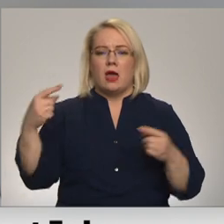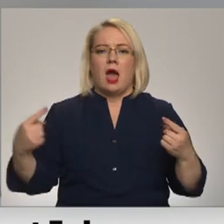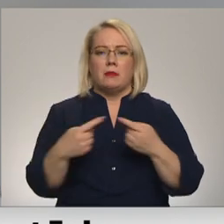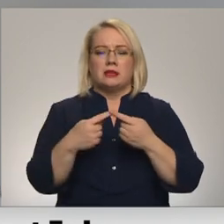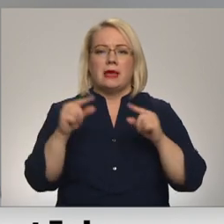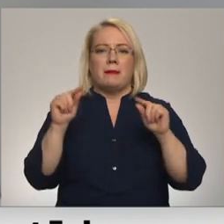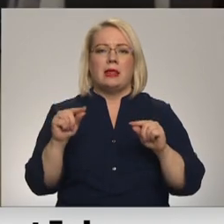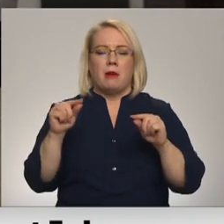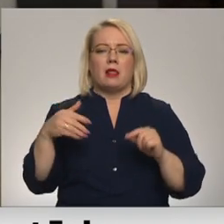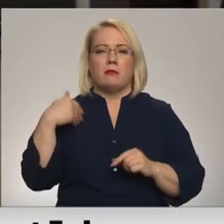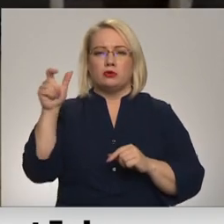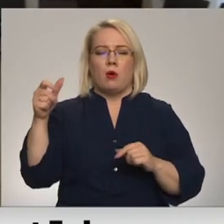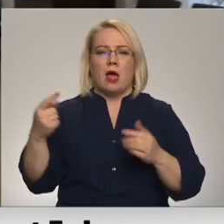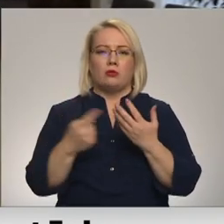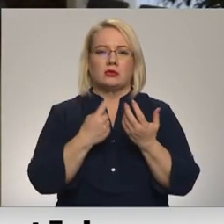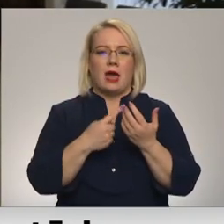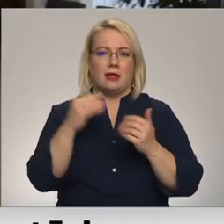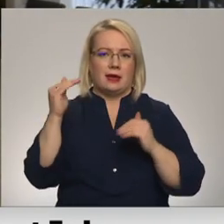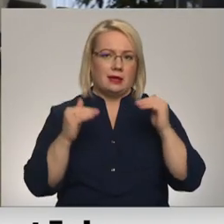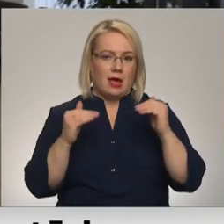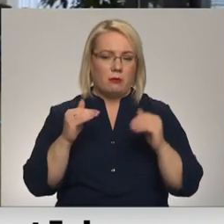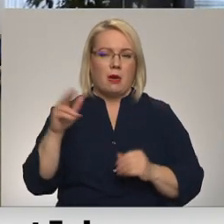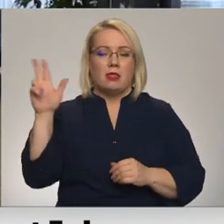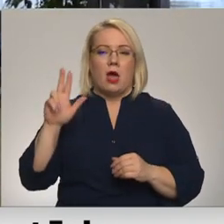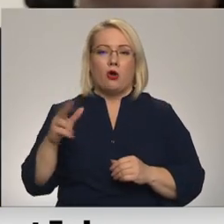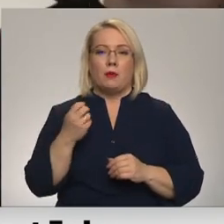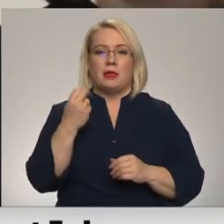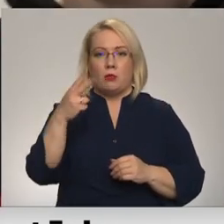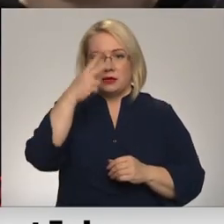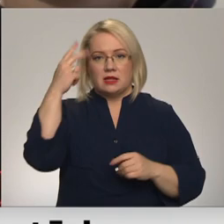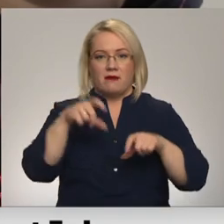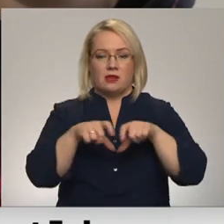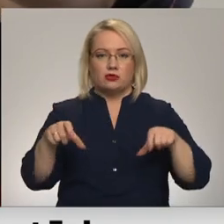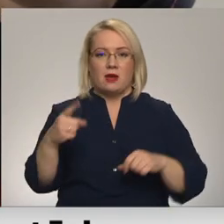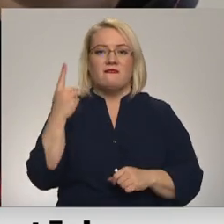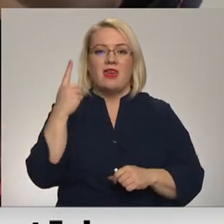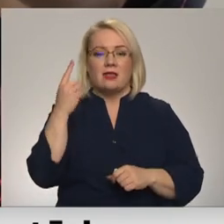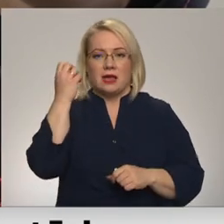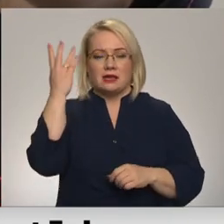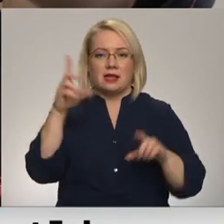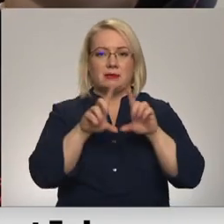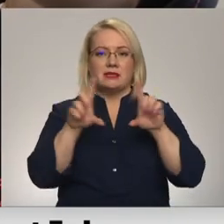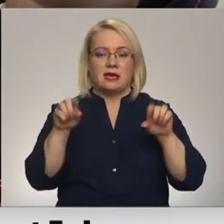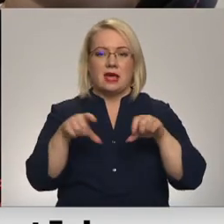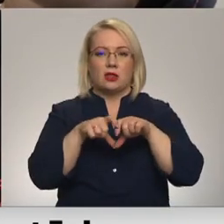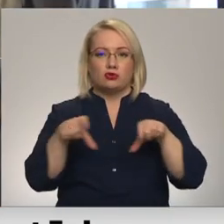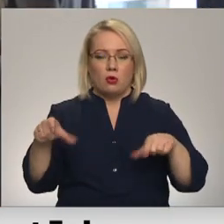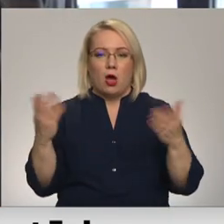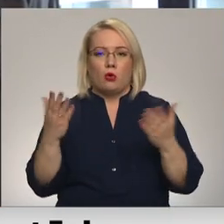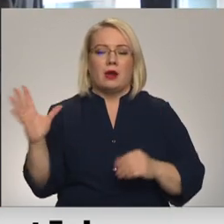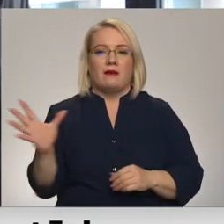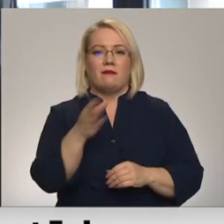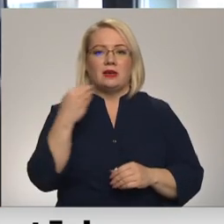minimālajiem skolēnu skaita kritērijiem. Turklāt Daugavpils 12. vidusskola ir vienīgā izglītības iestāda pilsētā, kur visi